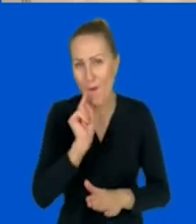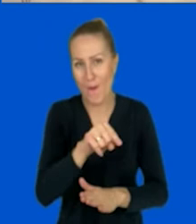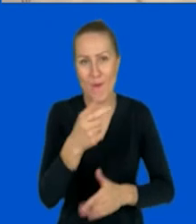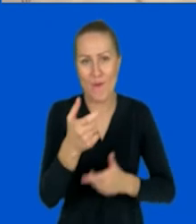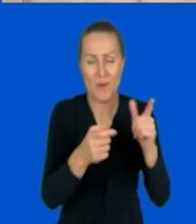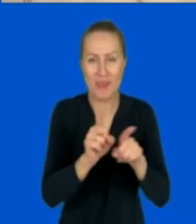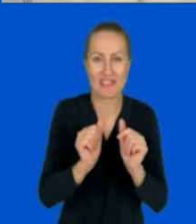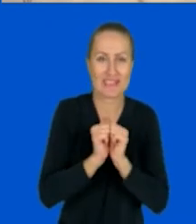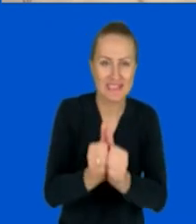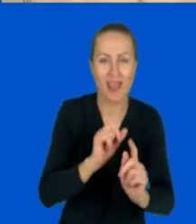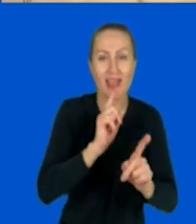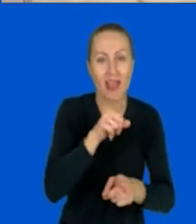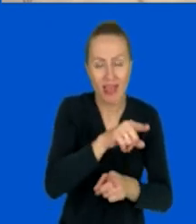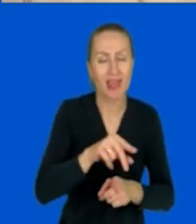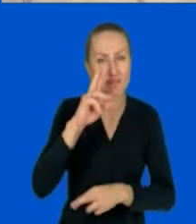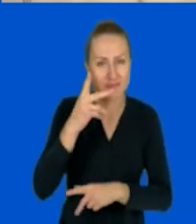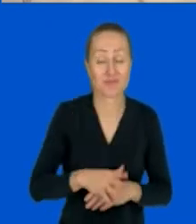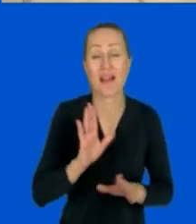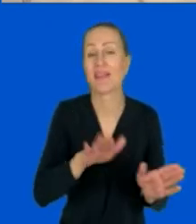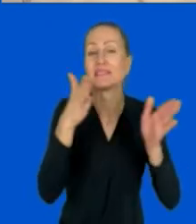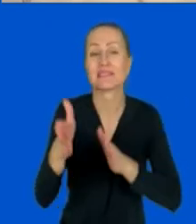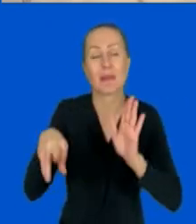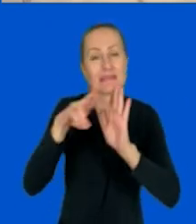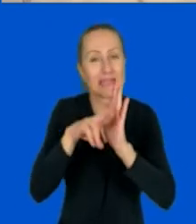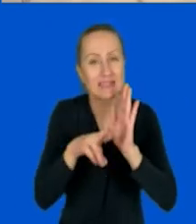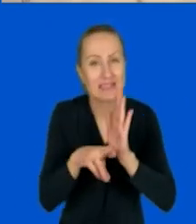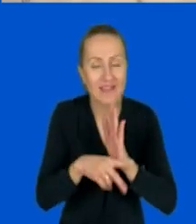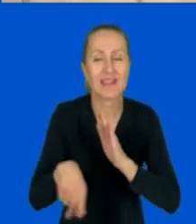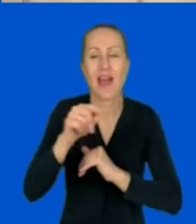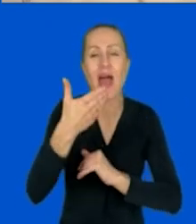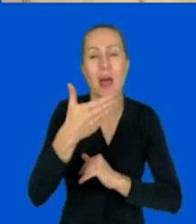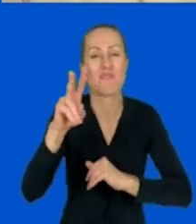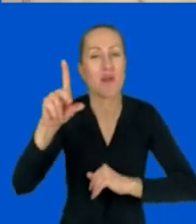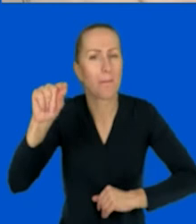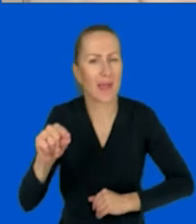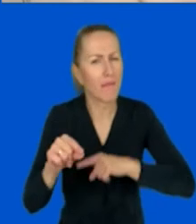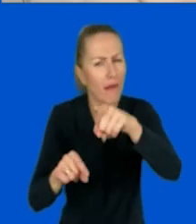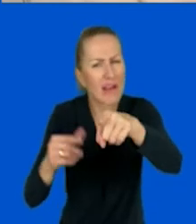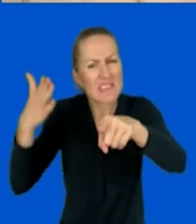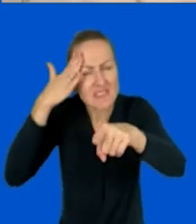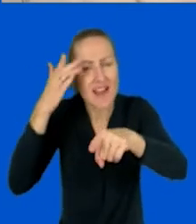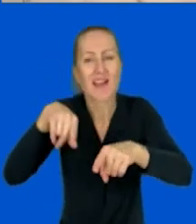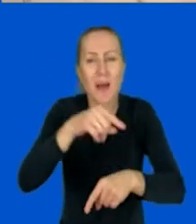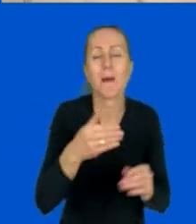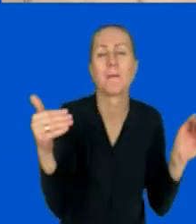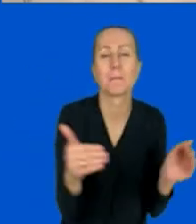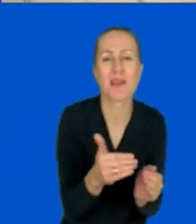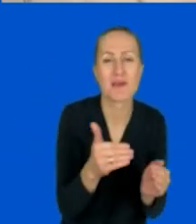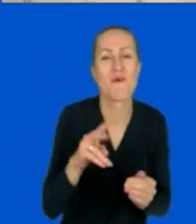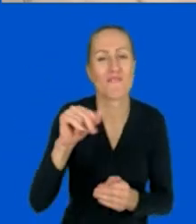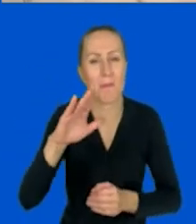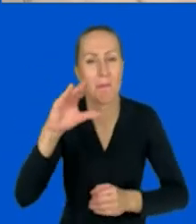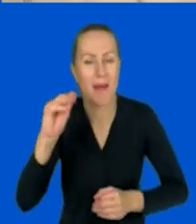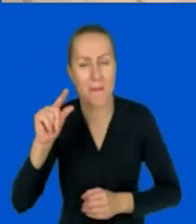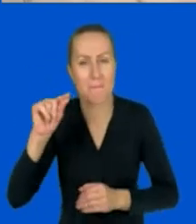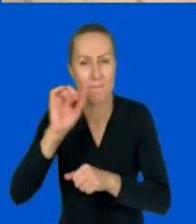Następna zasada to zasada MVP. Znacie pewnie MVP ze skrótu Minimum Viable Product w procesie